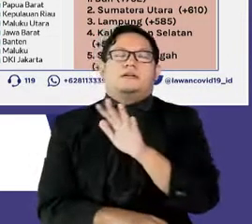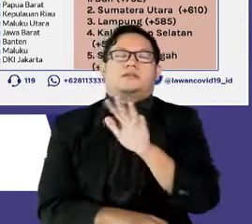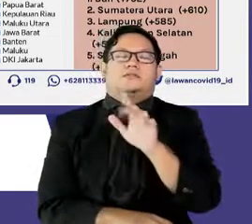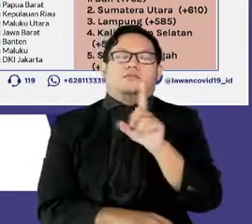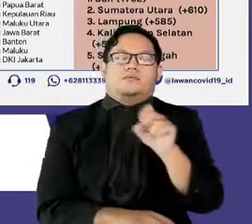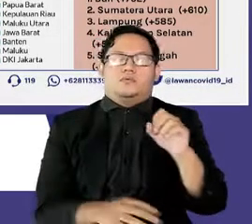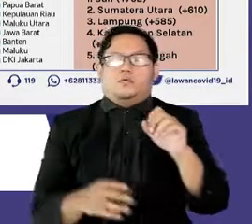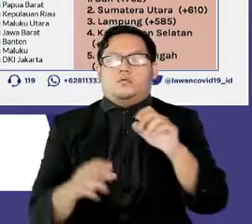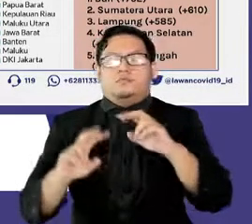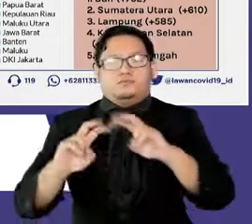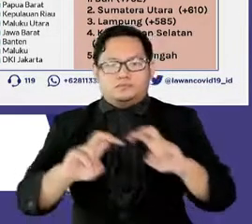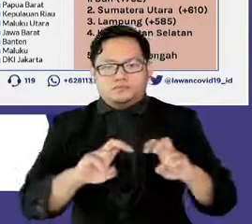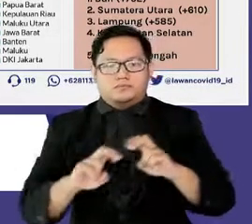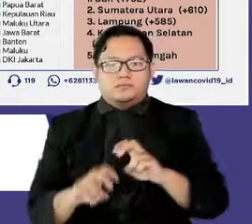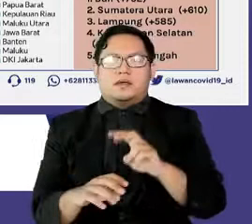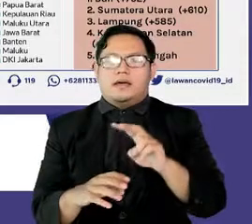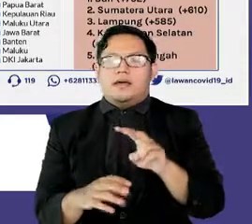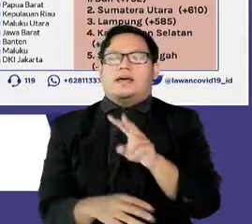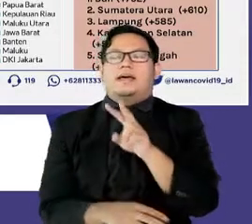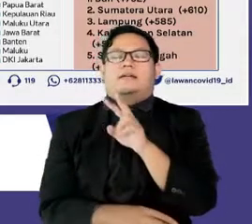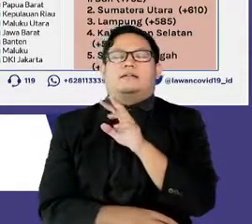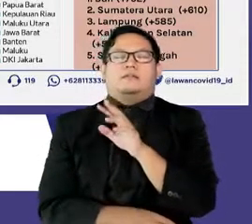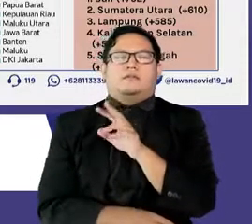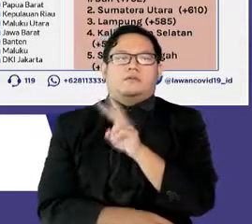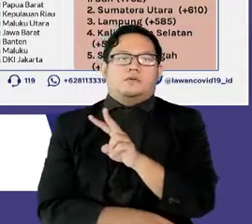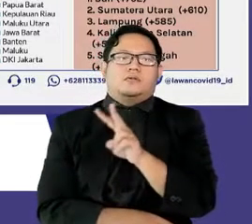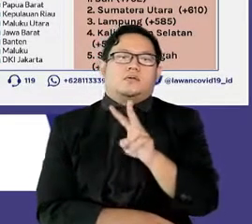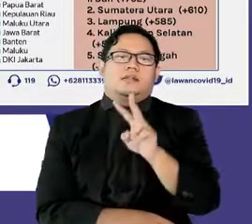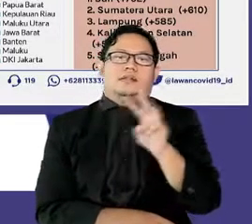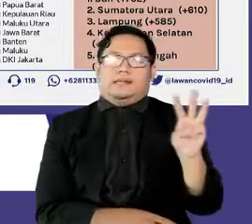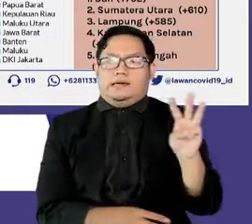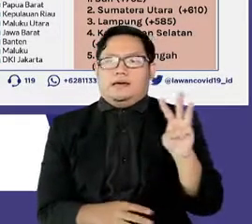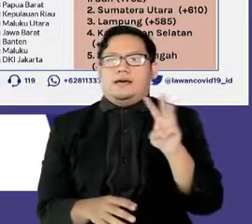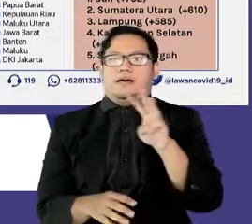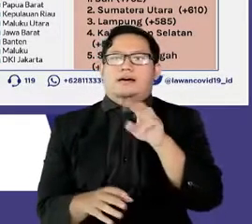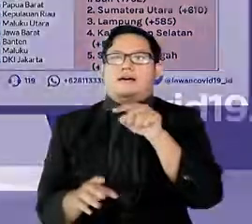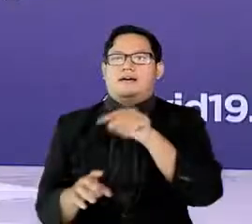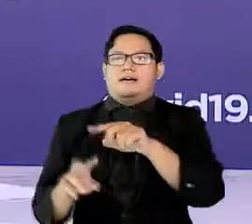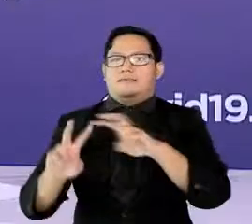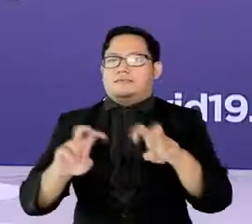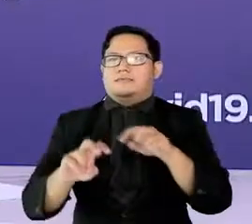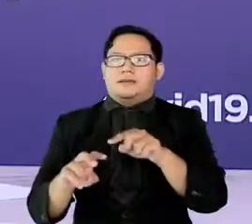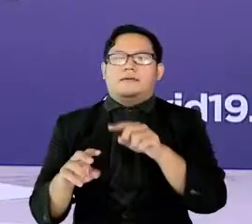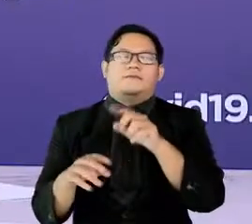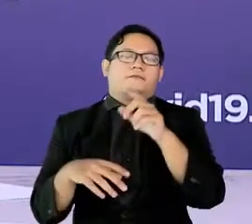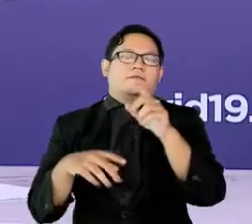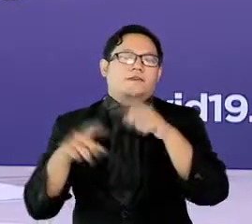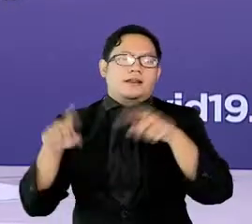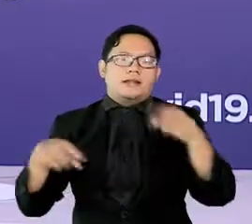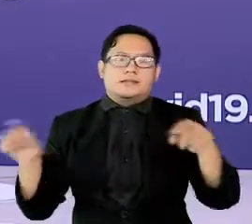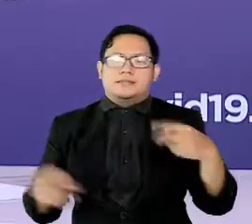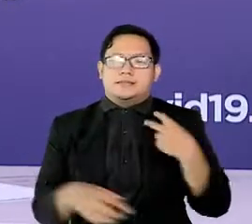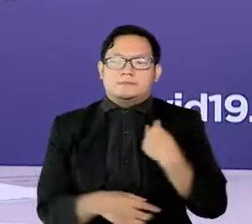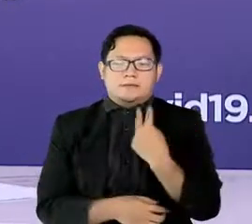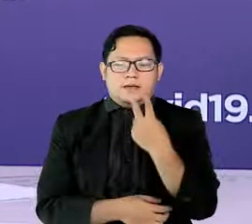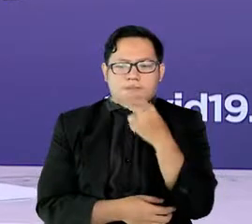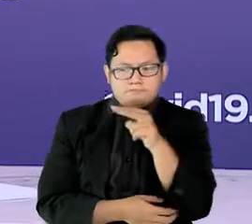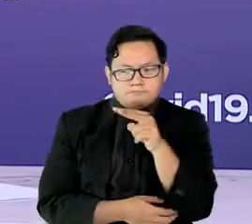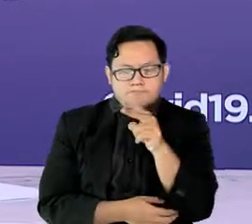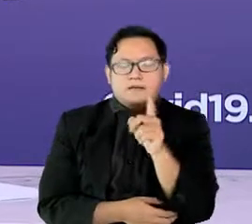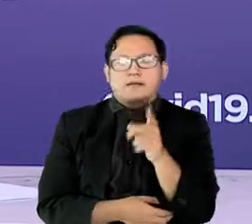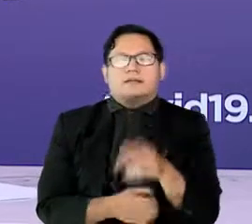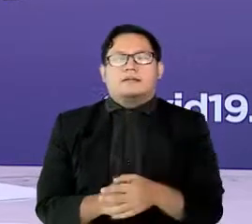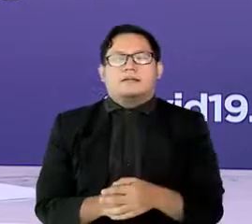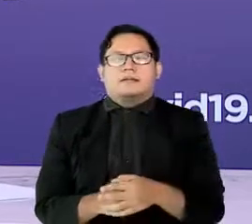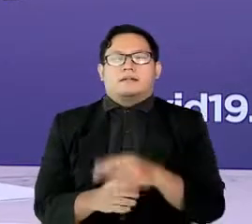.323 di antaranya merupakan varian of concern. Jumlah tersebut terdiri